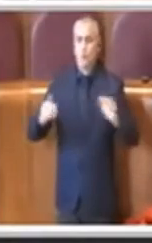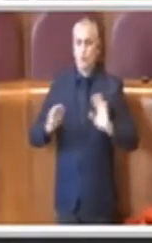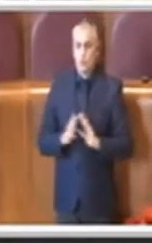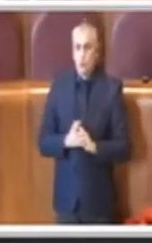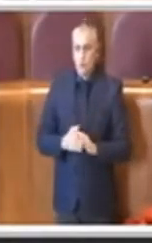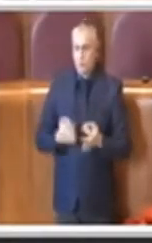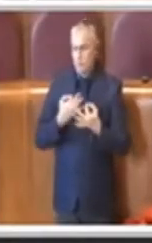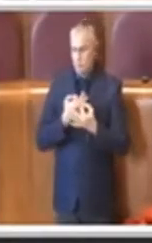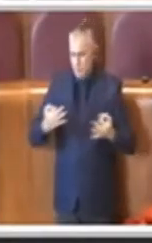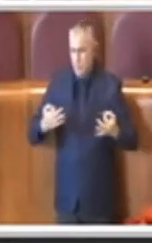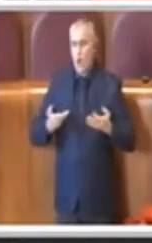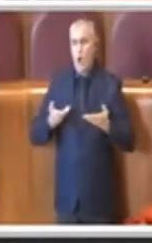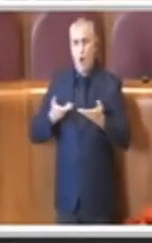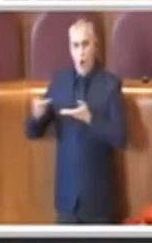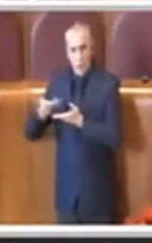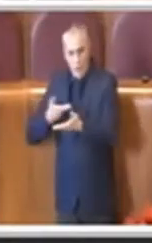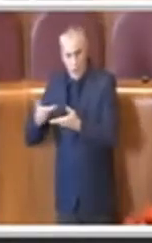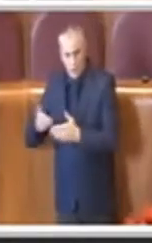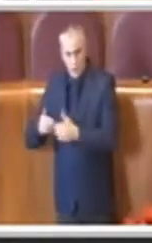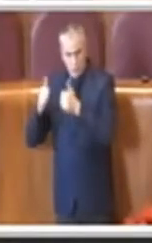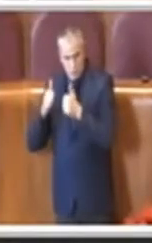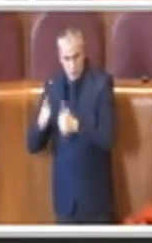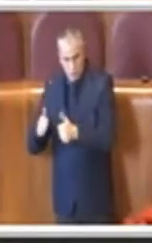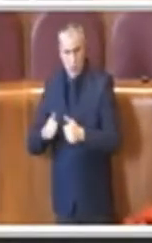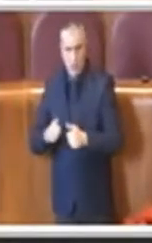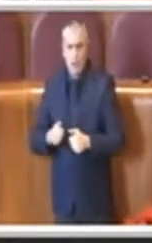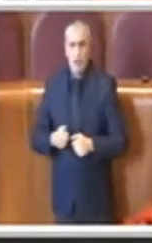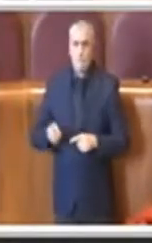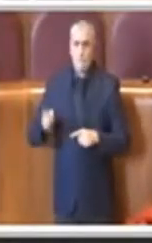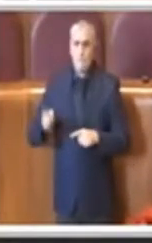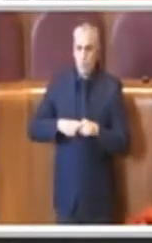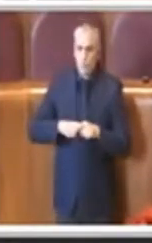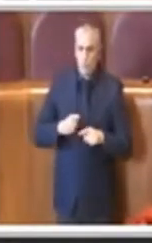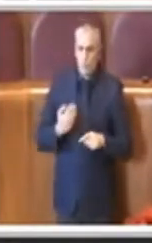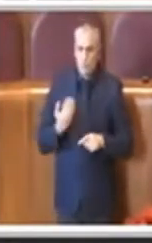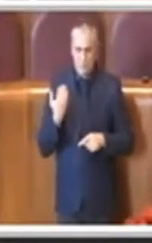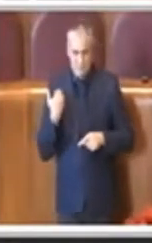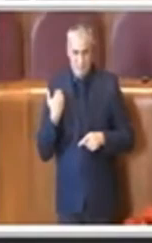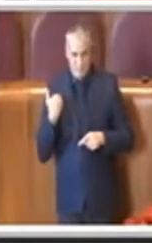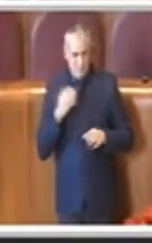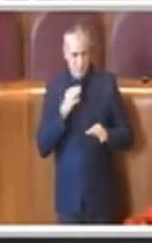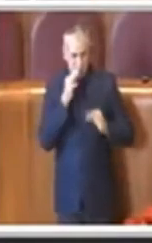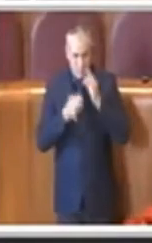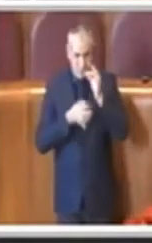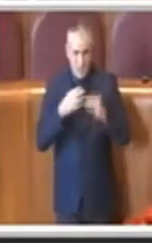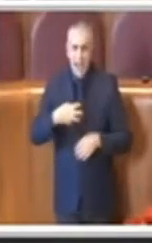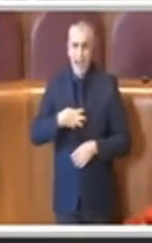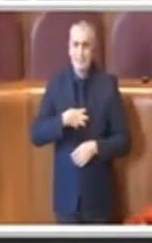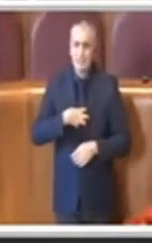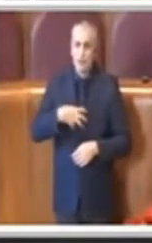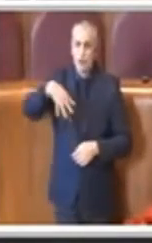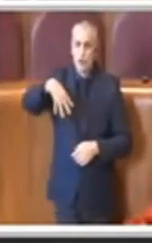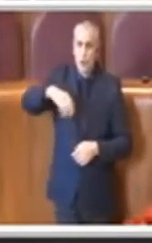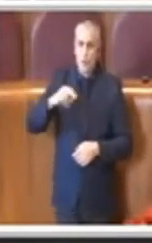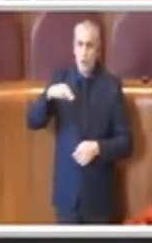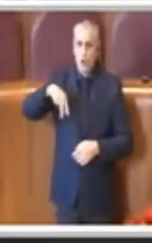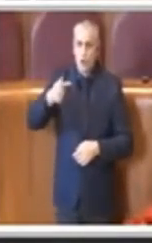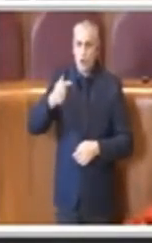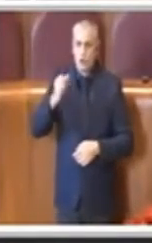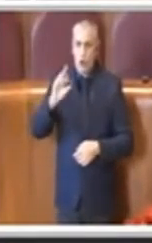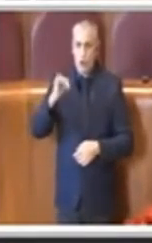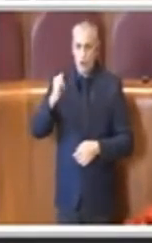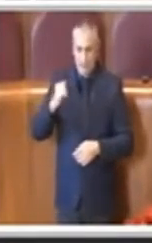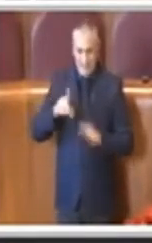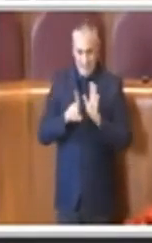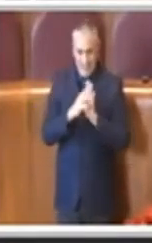collaborazione, benvenga anche che questa, come ha accennato l'assessore Montuori, a questa delibera ne seguiranno anche